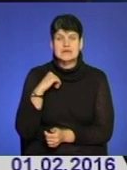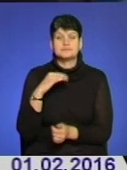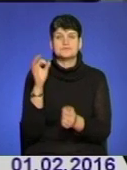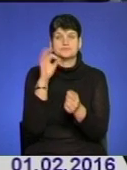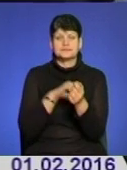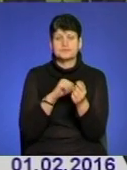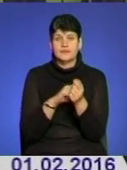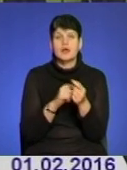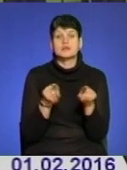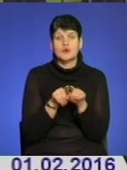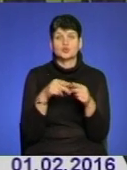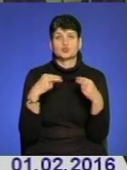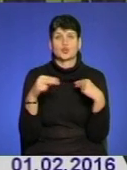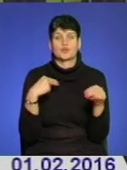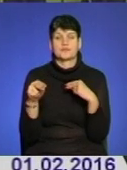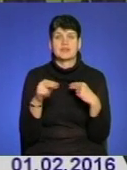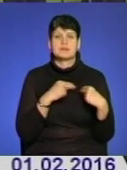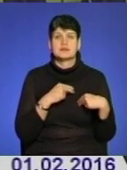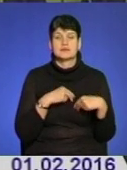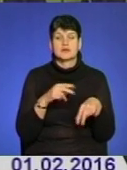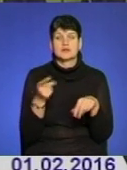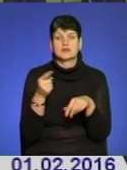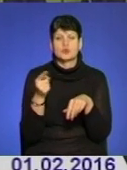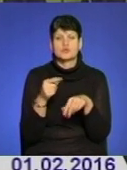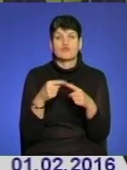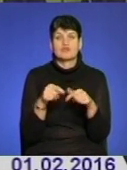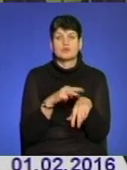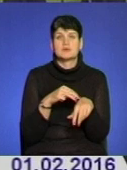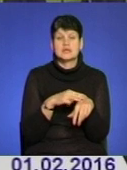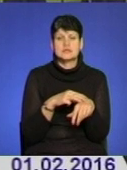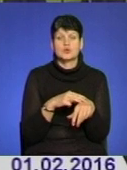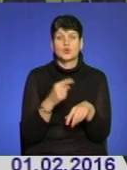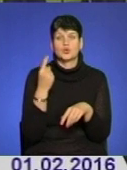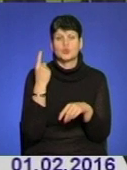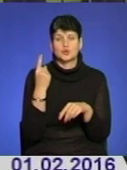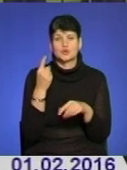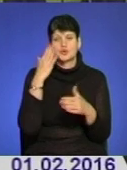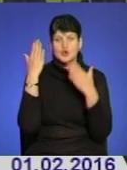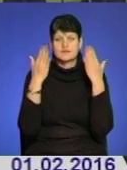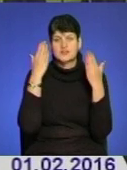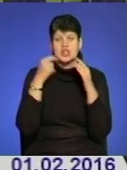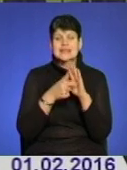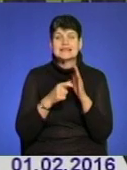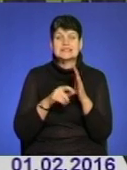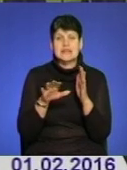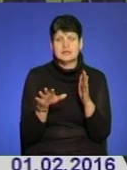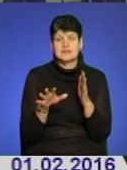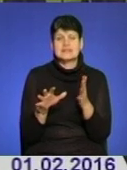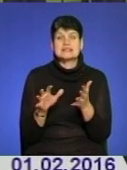а й приторговував ним. Працівниками Тернопільського відділу поліції в місті Тернополі в одному із розважальних закладів затримано